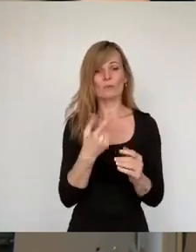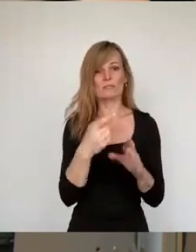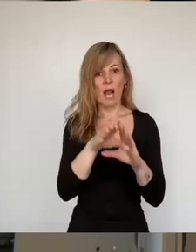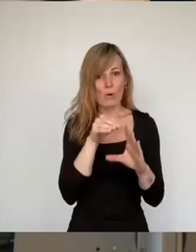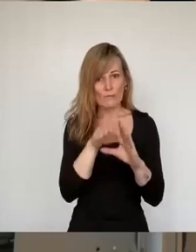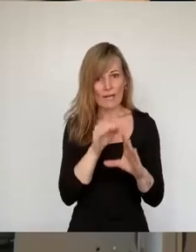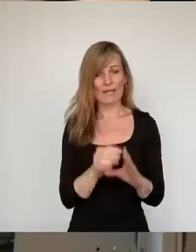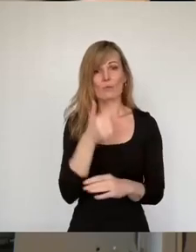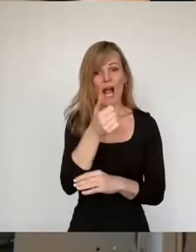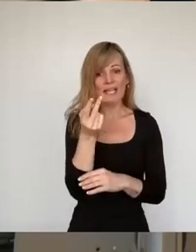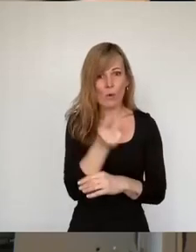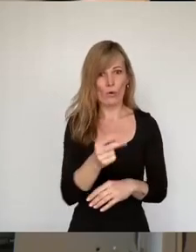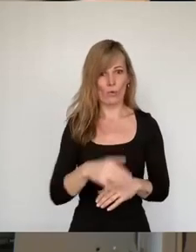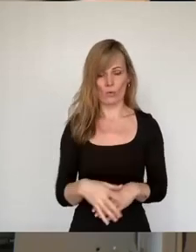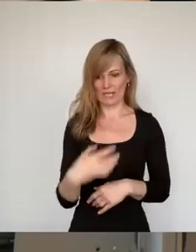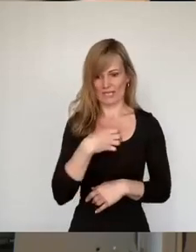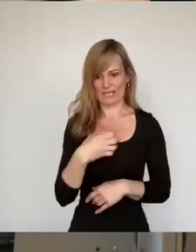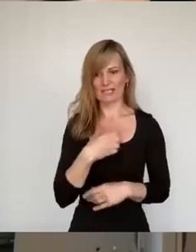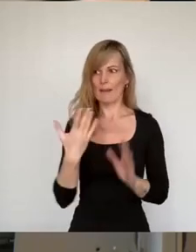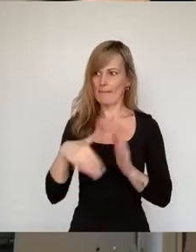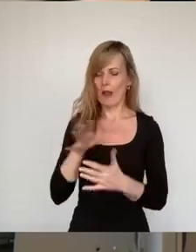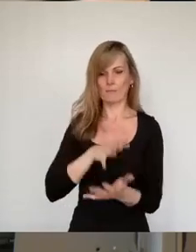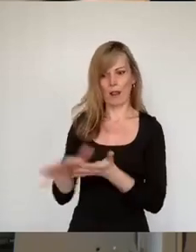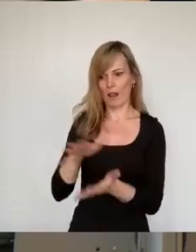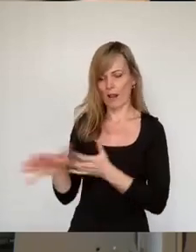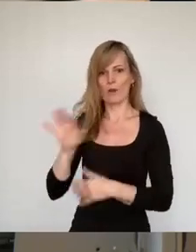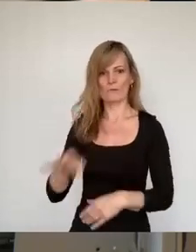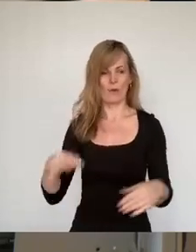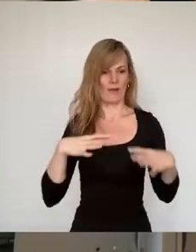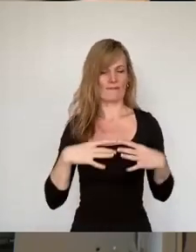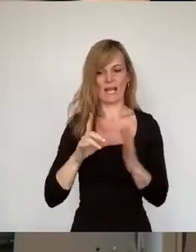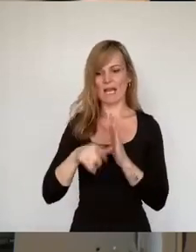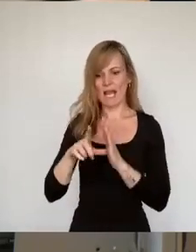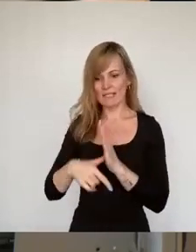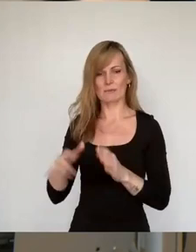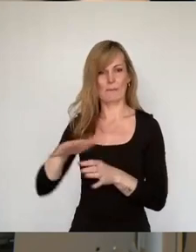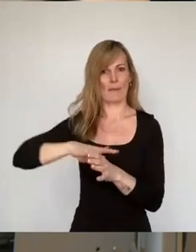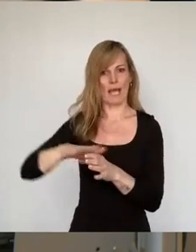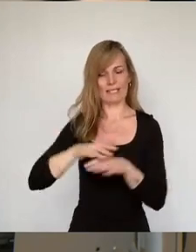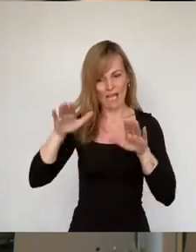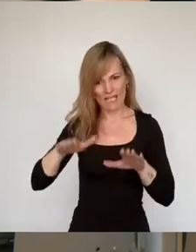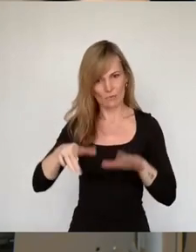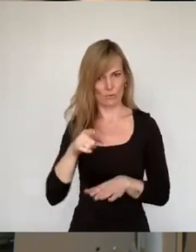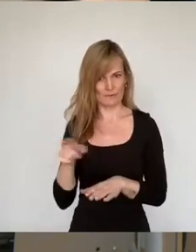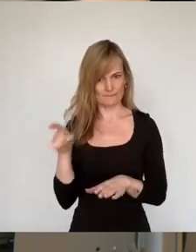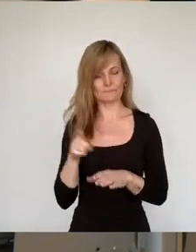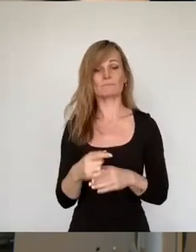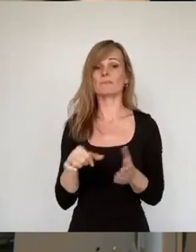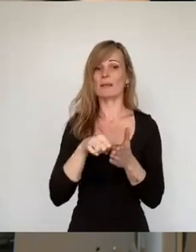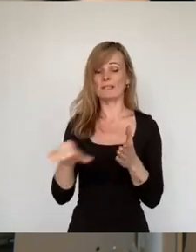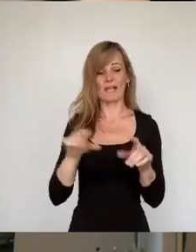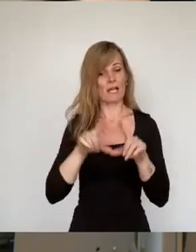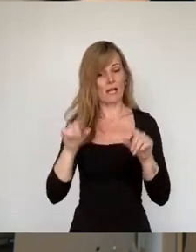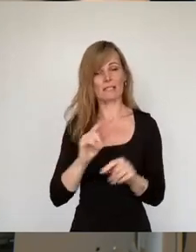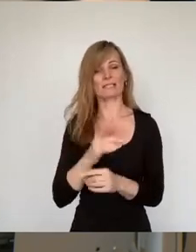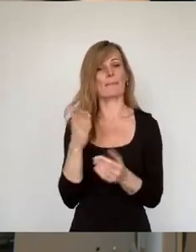In Dresden gibt man ja wesentlich mehr für freiwillige Leistungen im Bereich Asyl aus. Und die Bezahlkarte würde am Ende dann auch eine